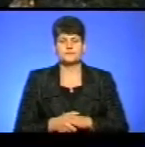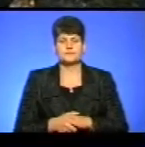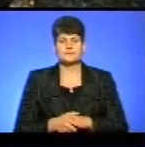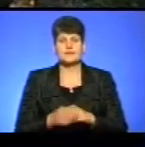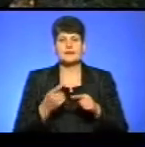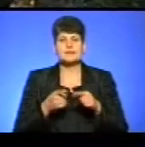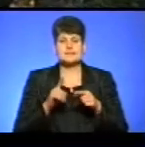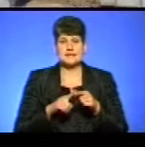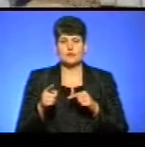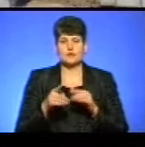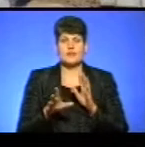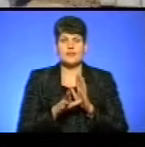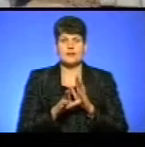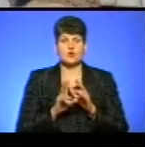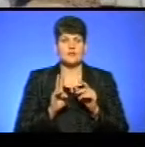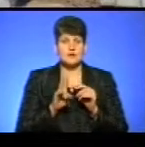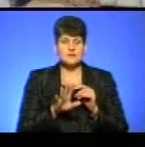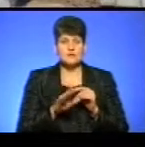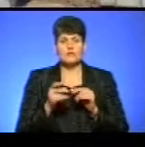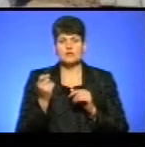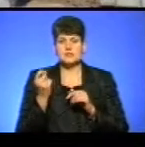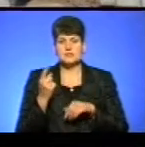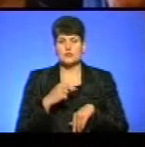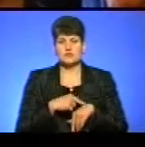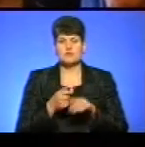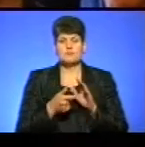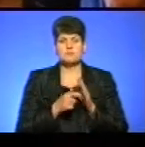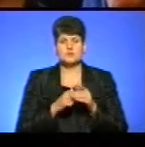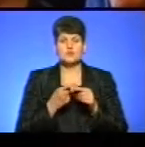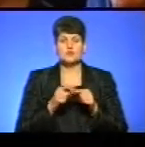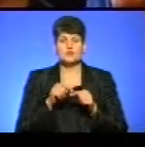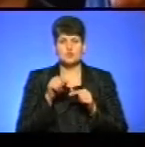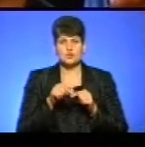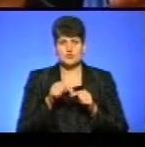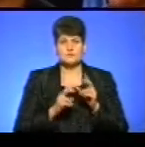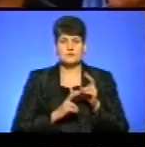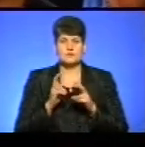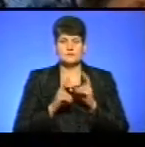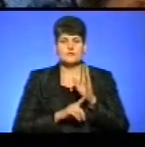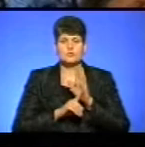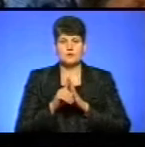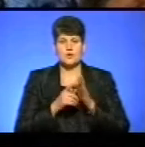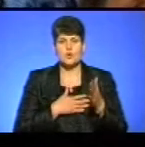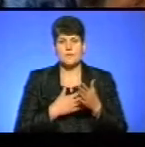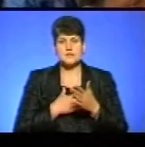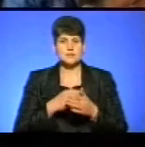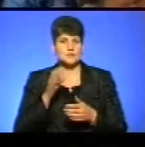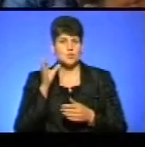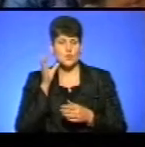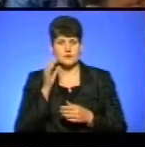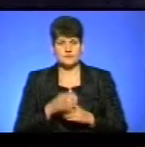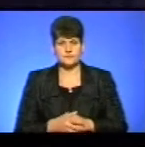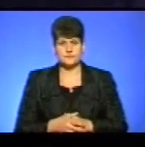Це Тернопіль Електротранс. Об 11-й годині у приміщенні цього комунального підприємства розпочалися громадські слухання.